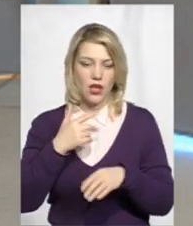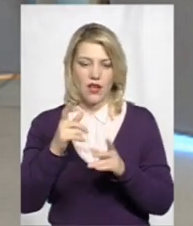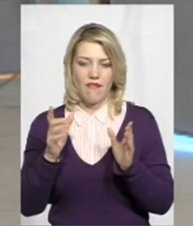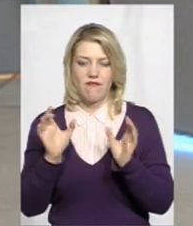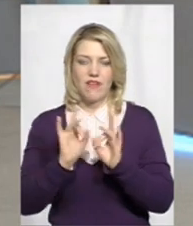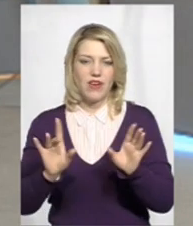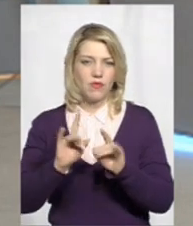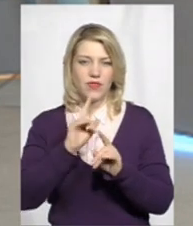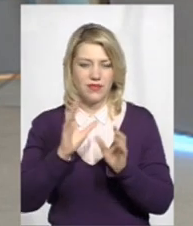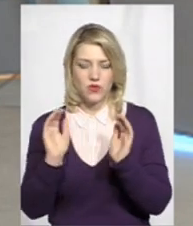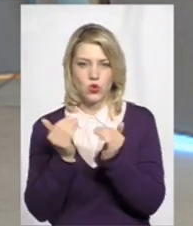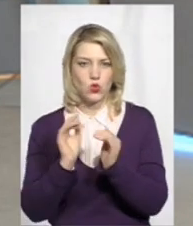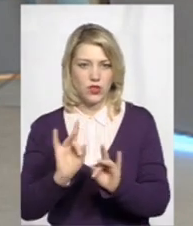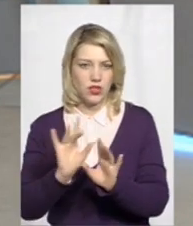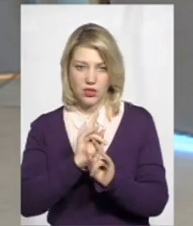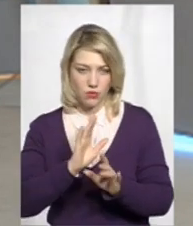А уже відомо, з ким?